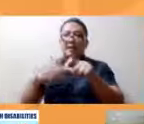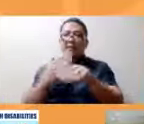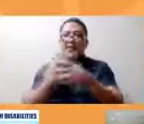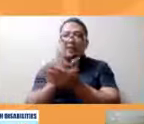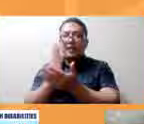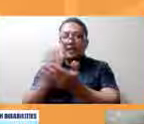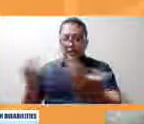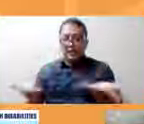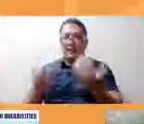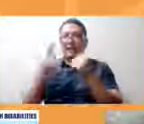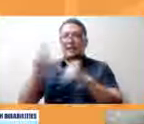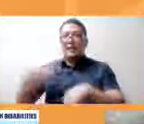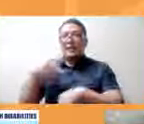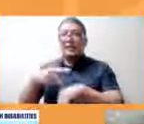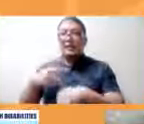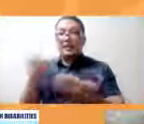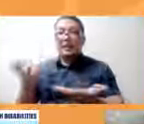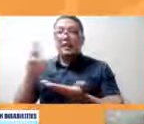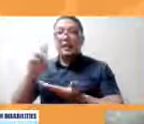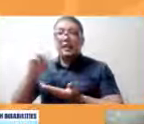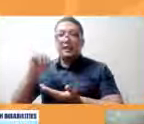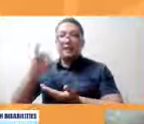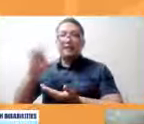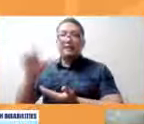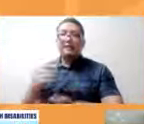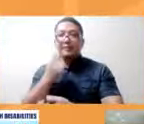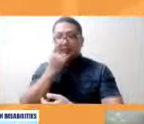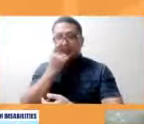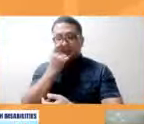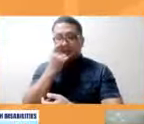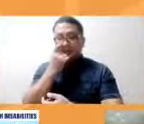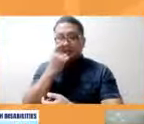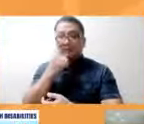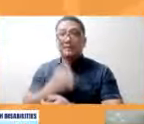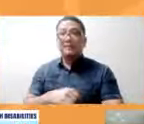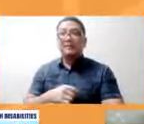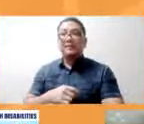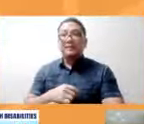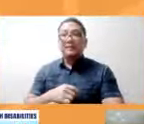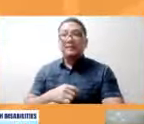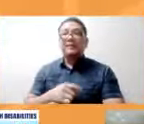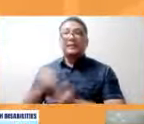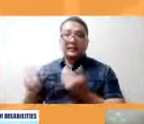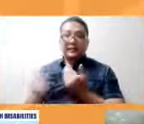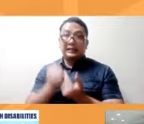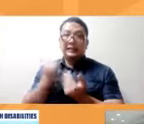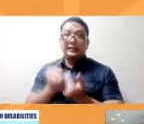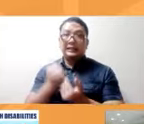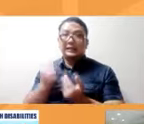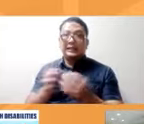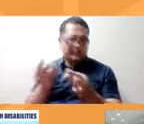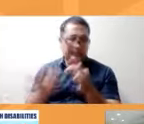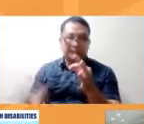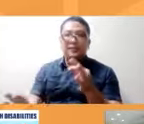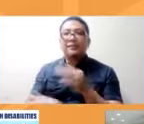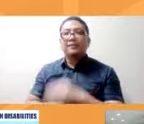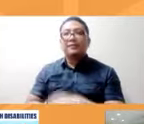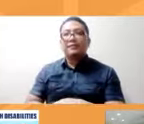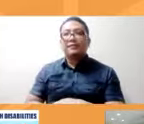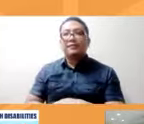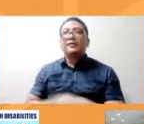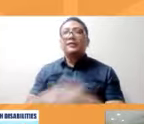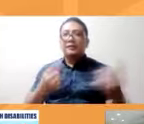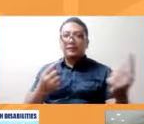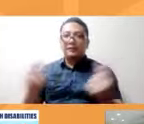go ahead Sir Raniero sa akin to net very simple lang very simple lang talaga gawin lang